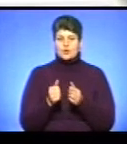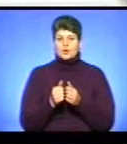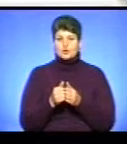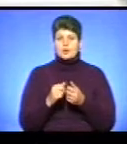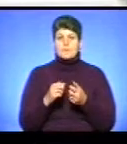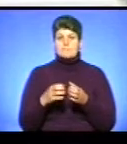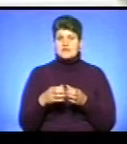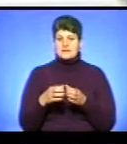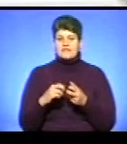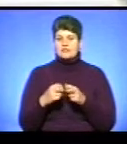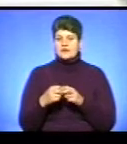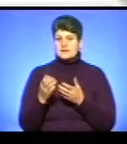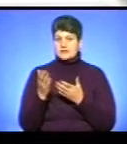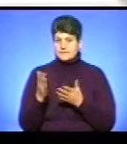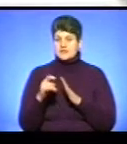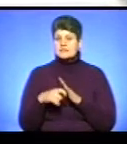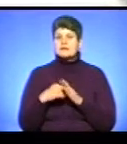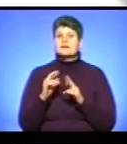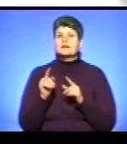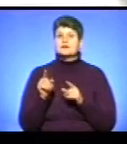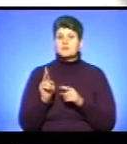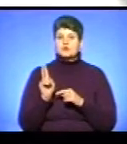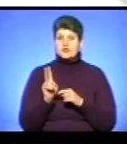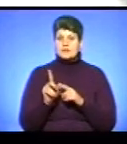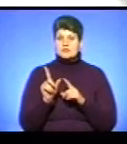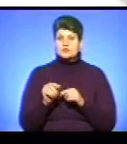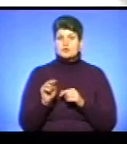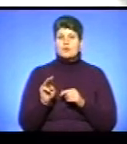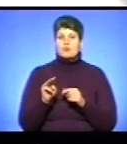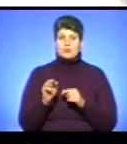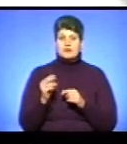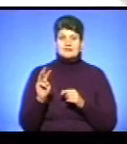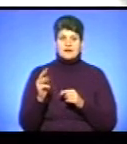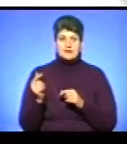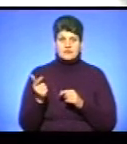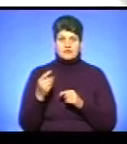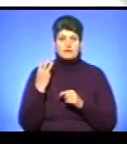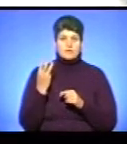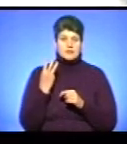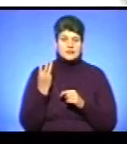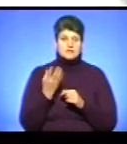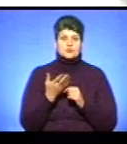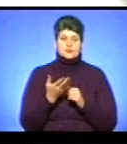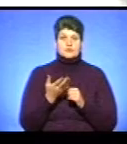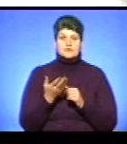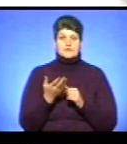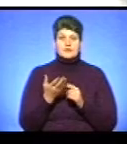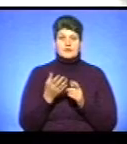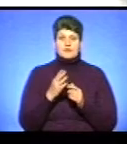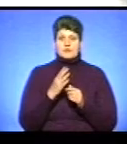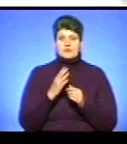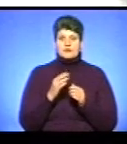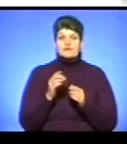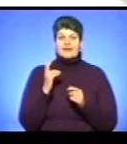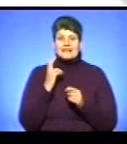Івана Франківськ і дізнатися, як там турлейбуси їздять по 3 гривні. Приклад Хмельницького – половиною гривень за приїзд. В Києві є маршрутки по 6